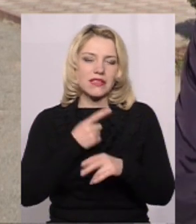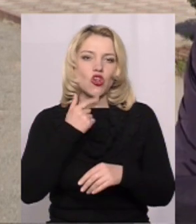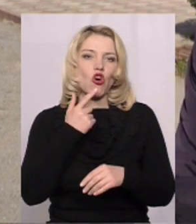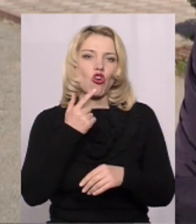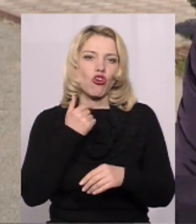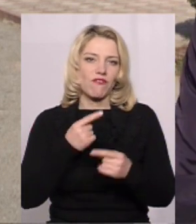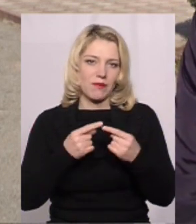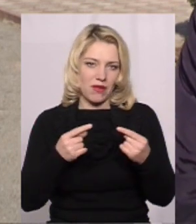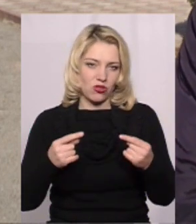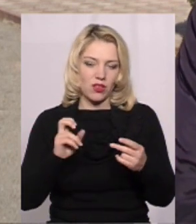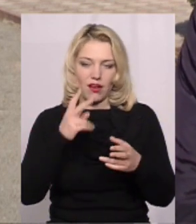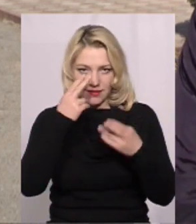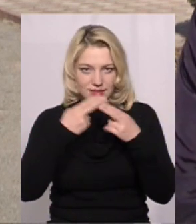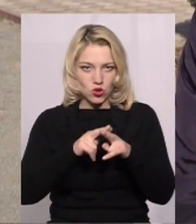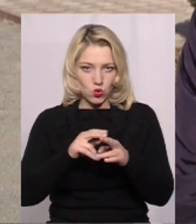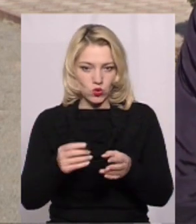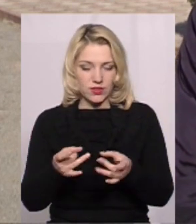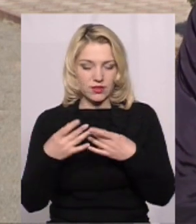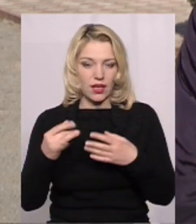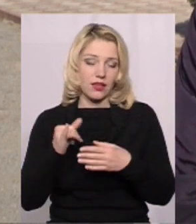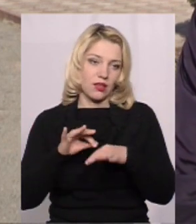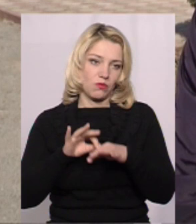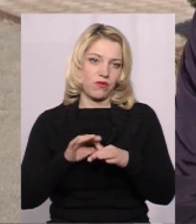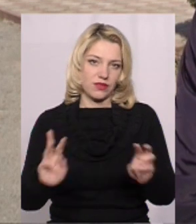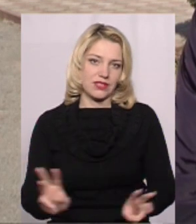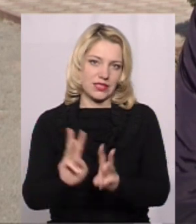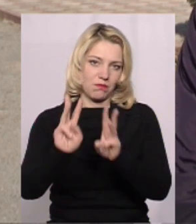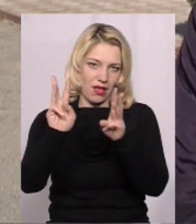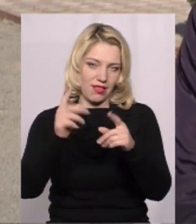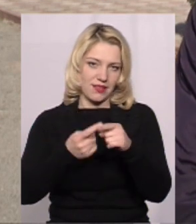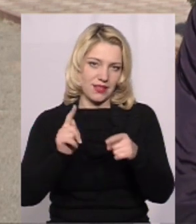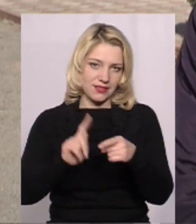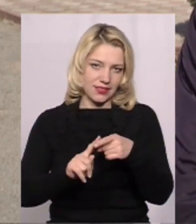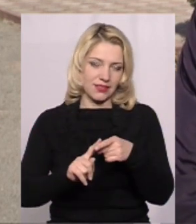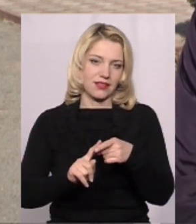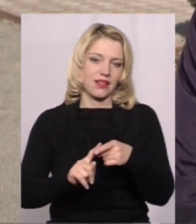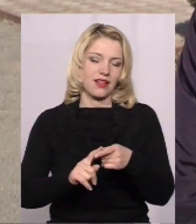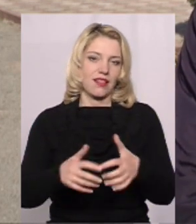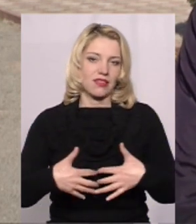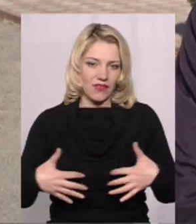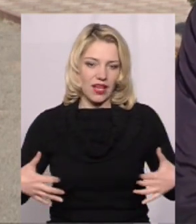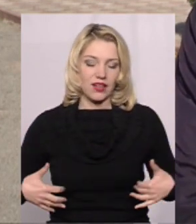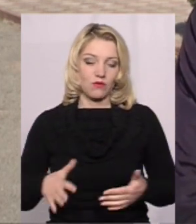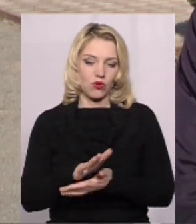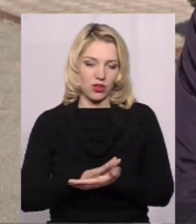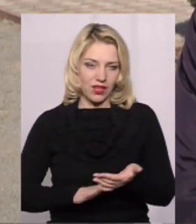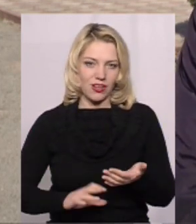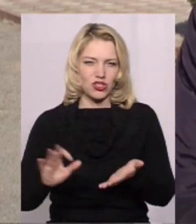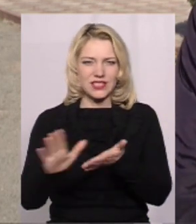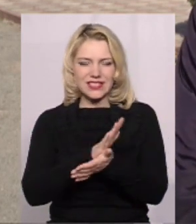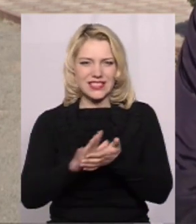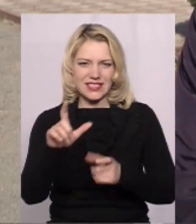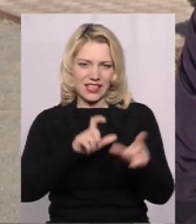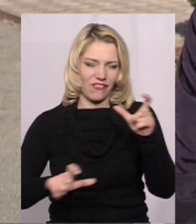інструкцією І відповідно провели спалення цих тварин З подальшою заключною дезінфекцією